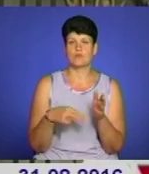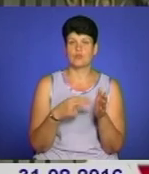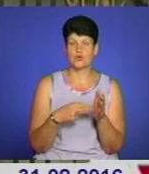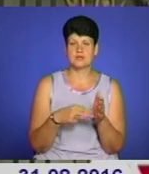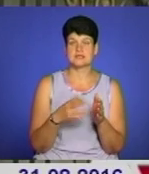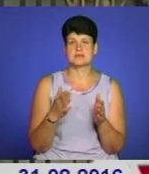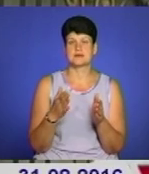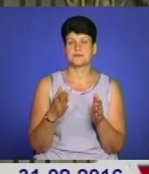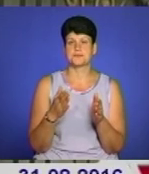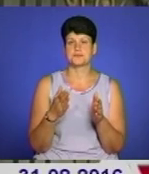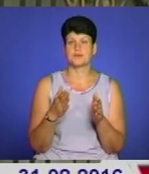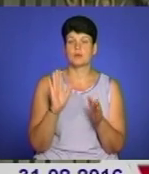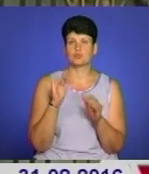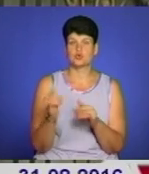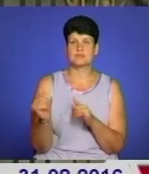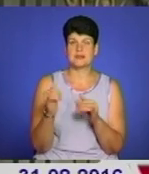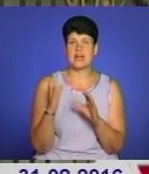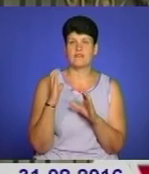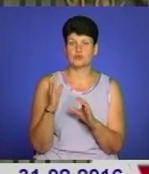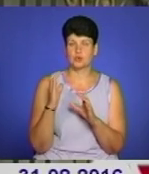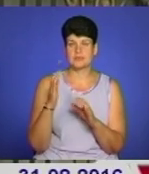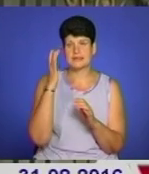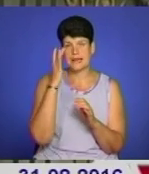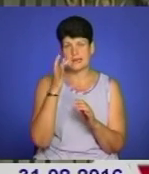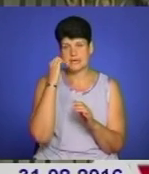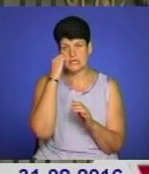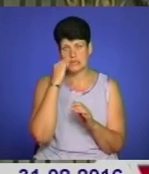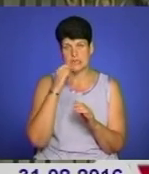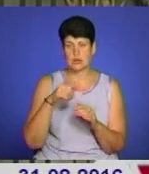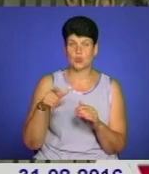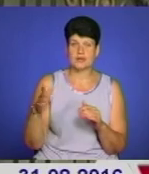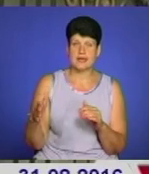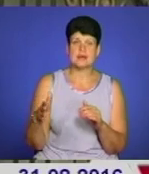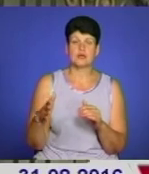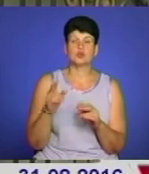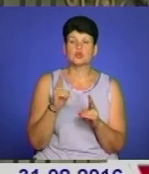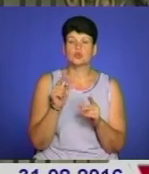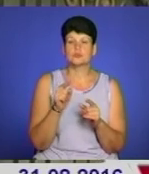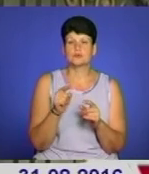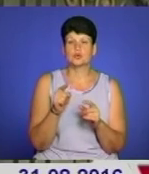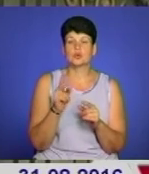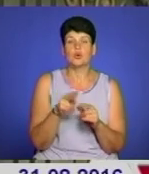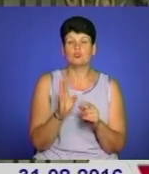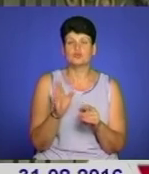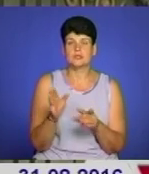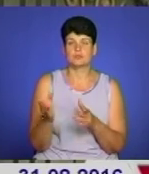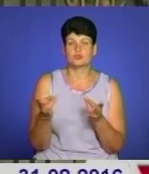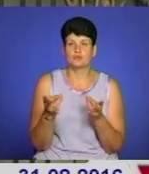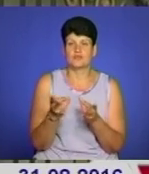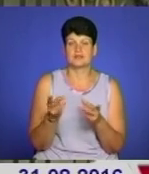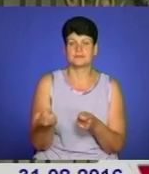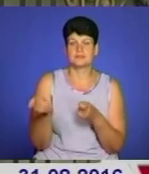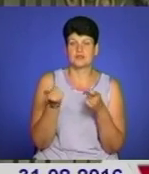Звідси від потяга будуть забезпечені автобуси для літніх людей, для тих, хто цього буде потребувати, які будуть доставляти до